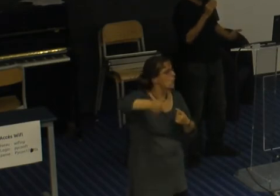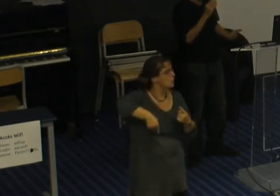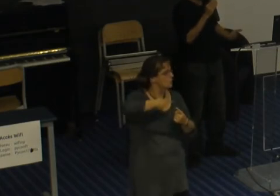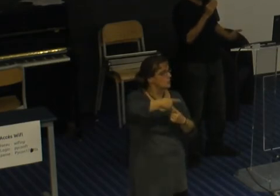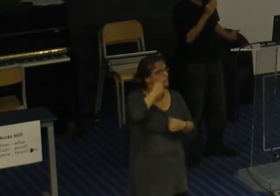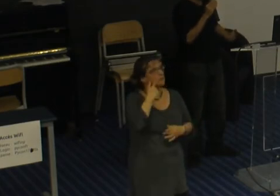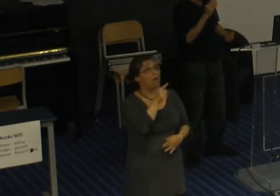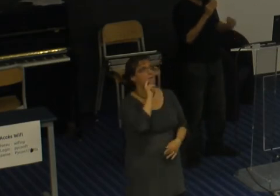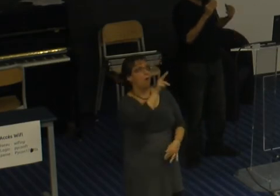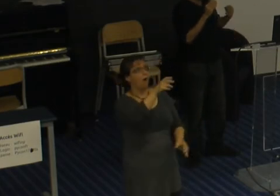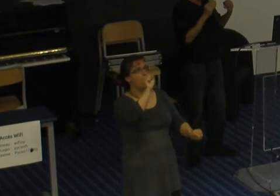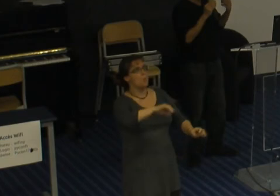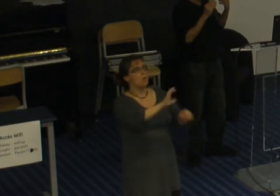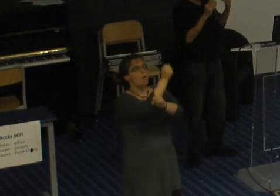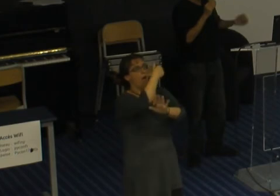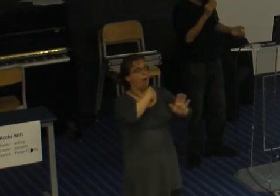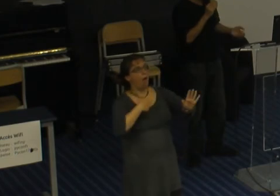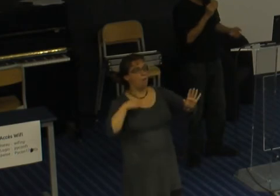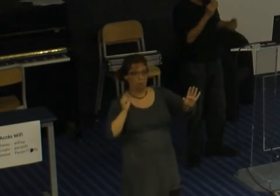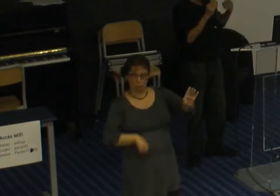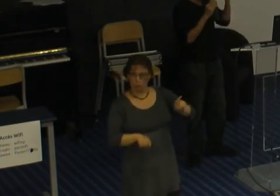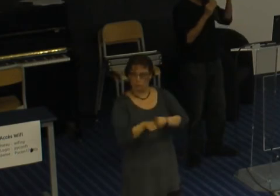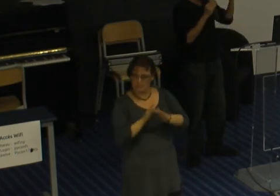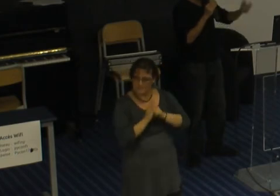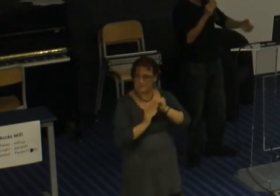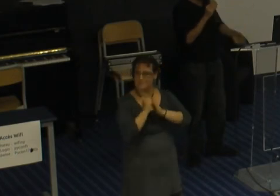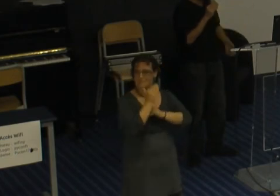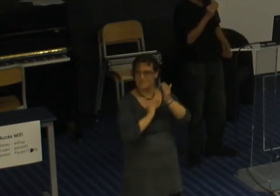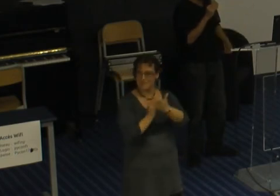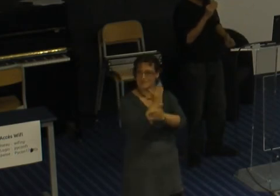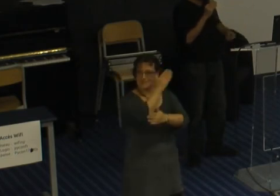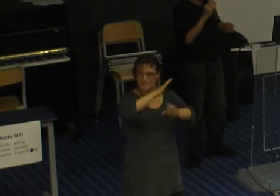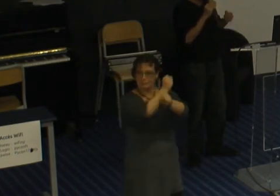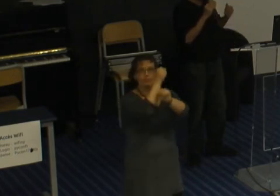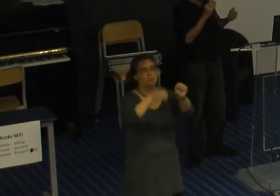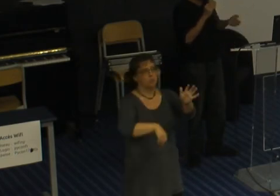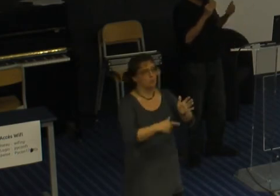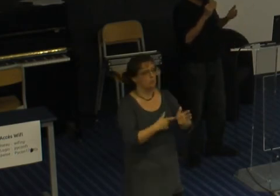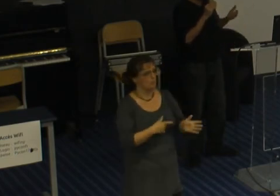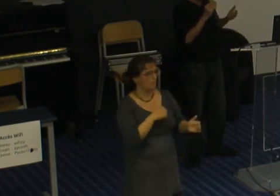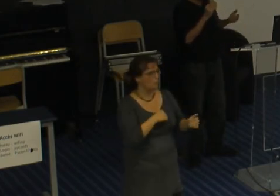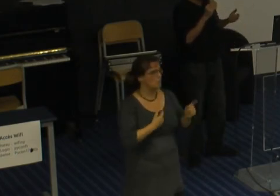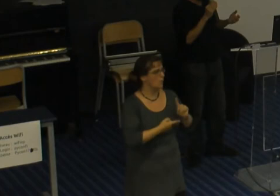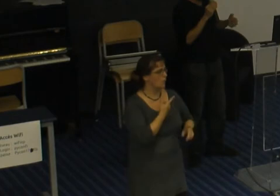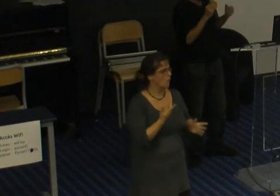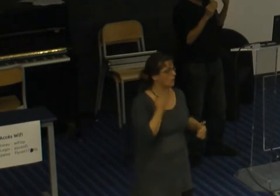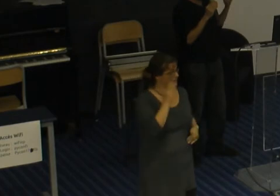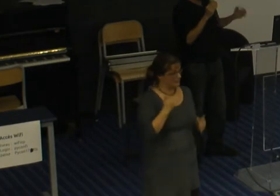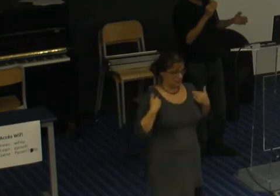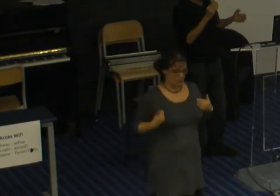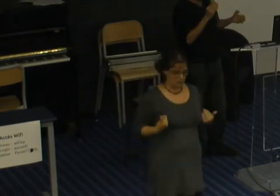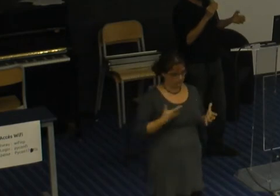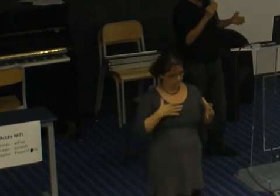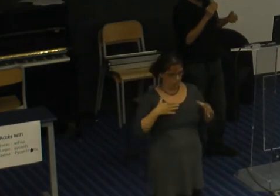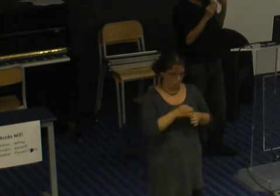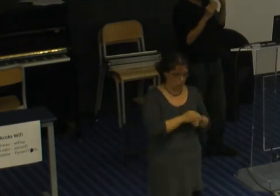c'est pour ça que c'est important de donner des exemples de montrer qu'on peut faire ça enfin je veux dire si vous êtes dans un groupe minoritaire et que vous avez